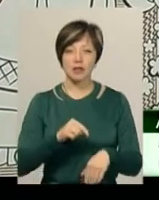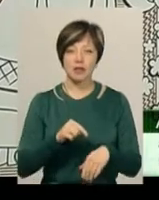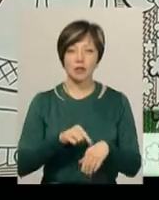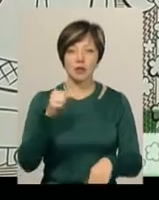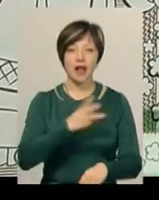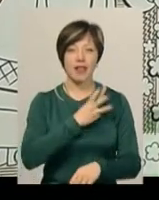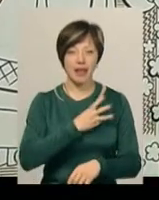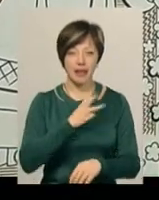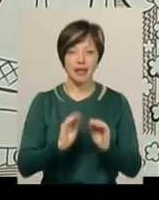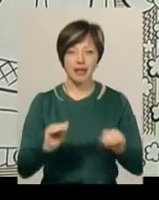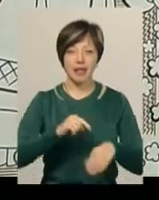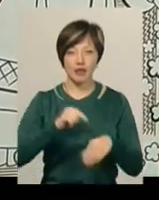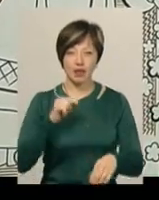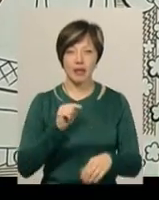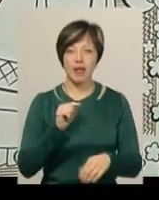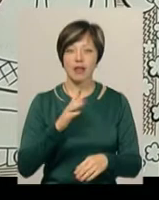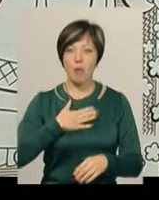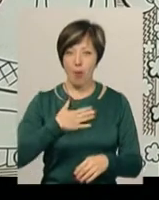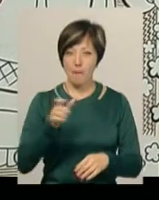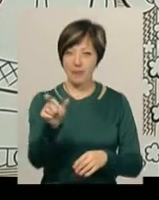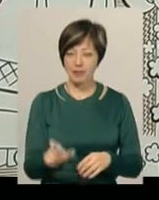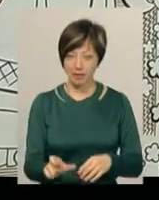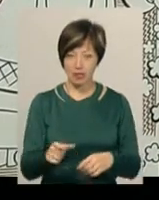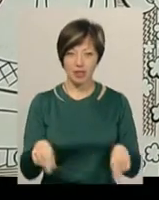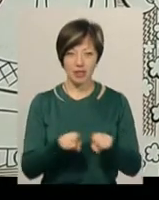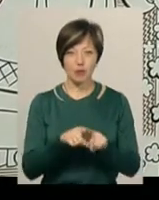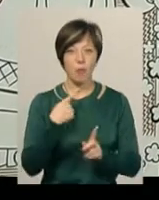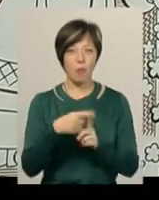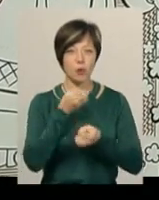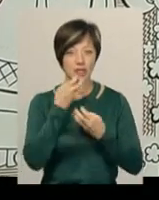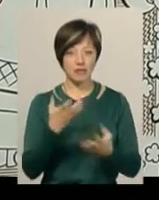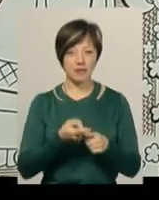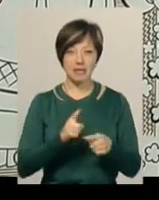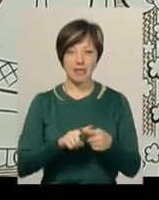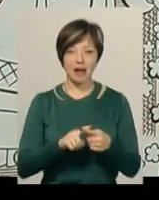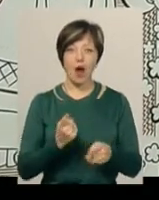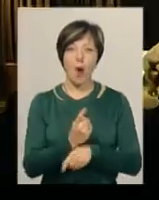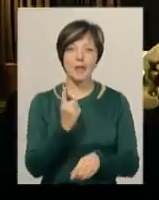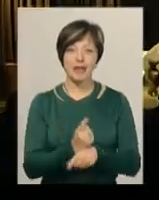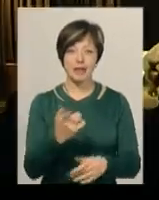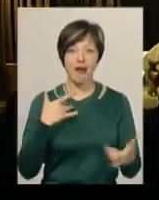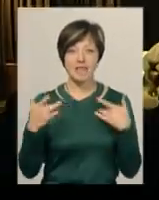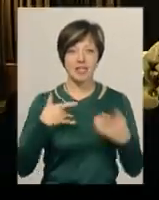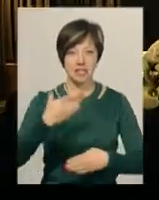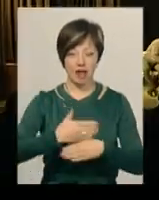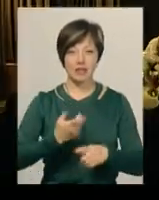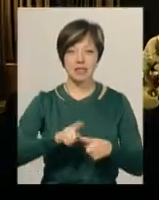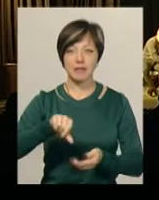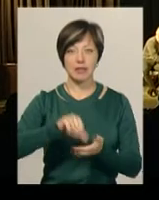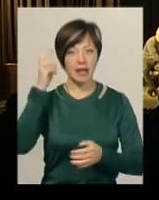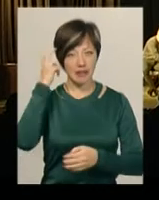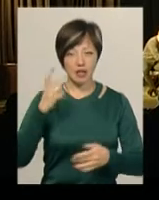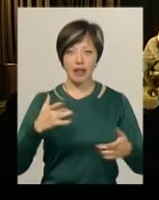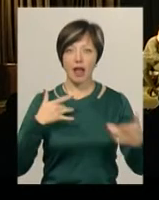енергію, що вони реагують на мого персонажа. Мій персонаж також позитивний, так як це комедійна вистава. А це виступ Київського